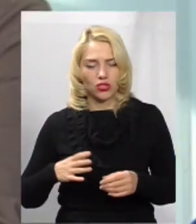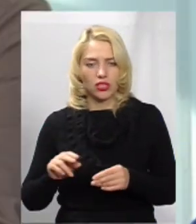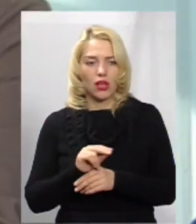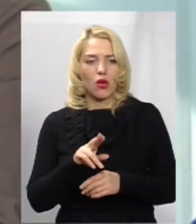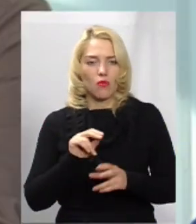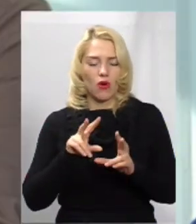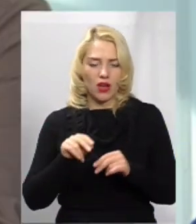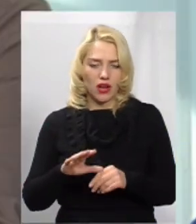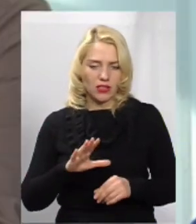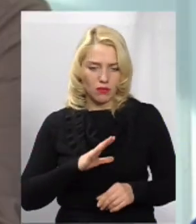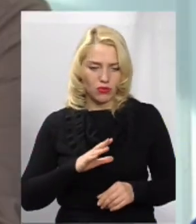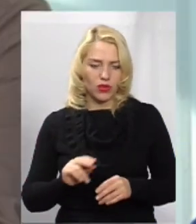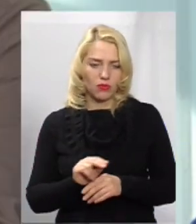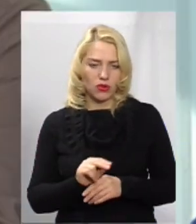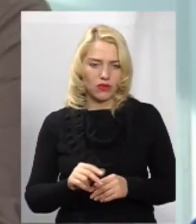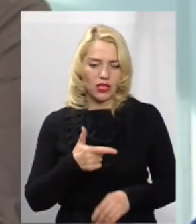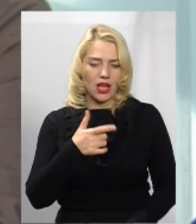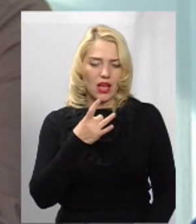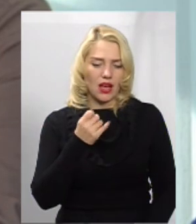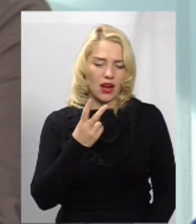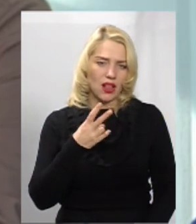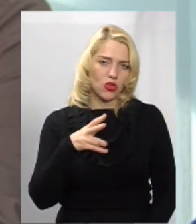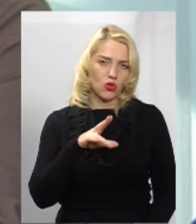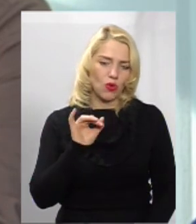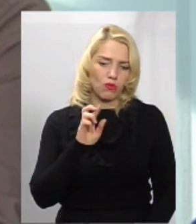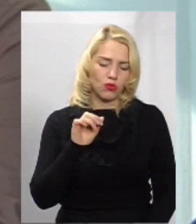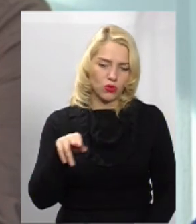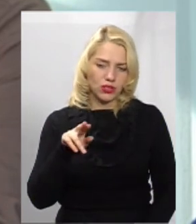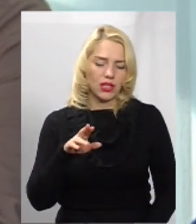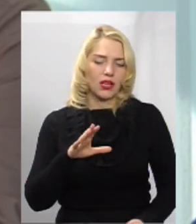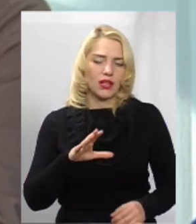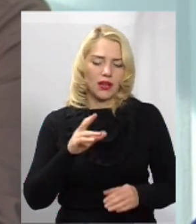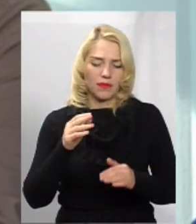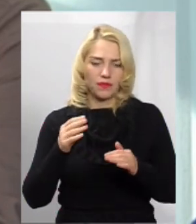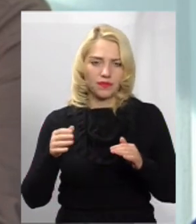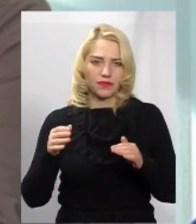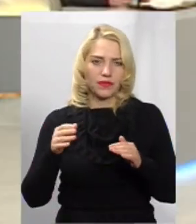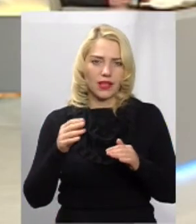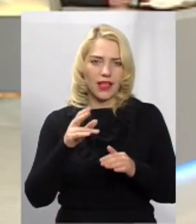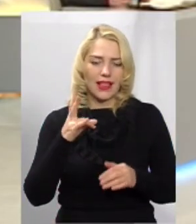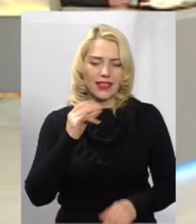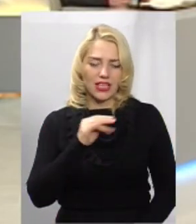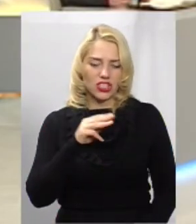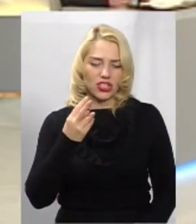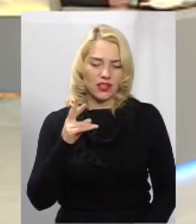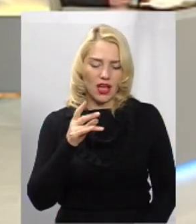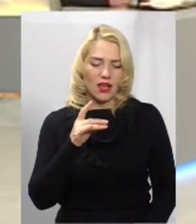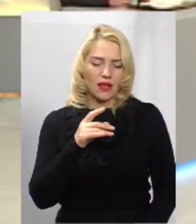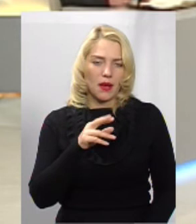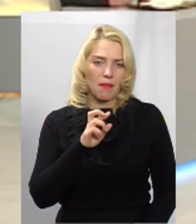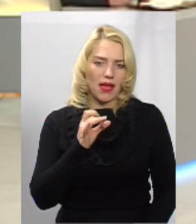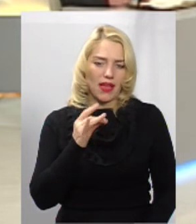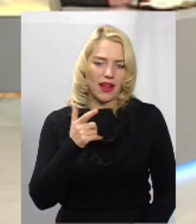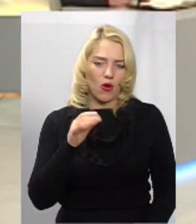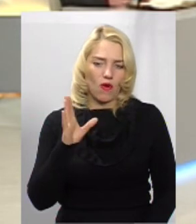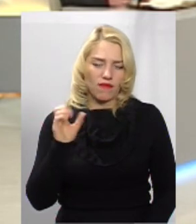ремонтували. Це і Грандорбут Нижню Берегу переуклав повністю в 17-му році за свій власний рахунок. І ЧБУ-56